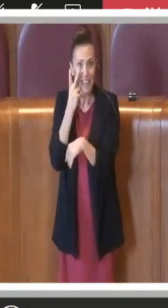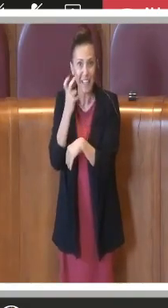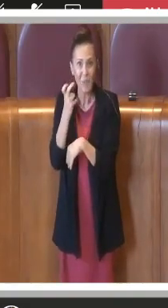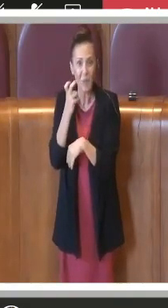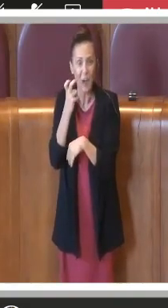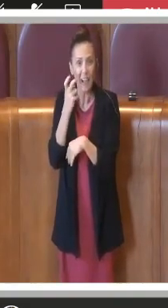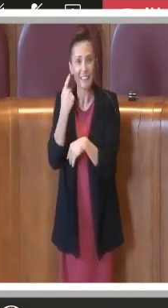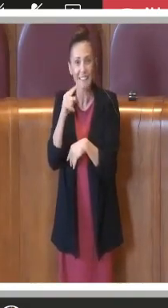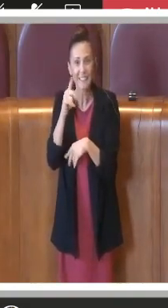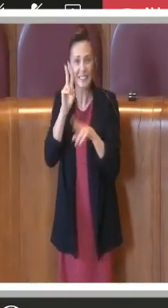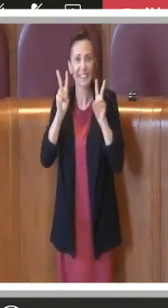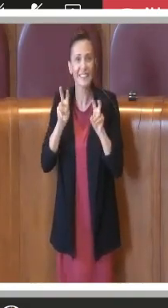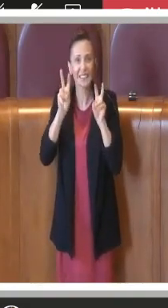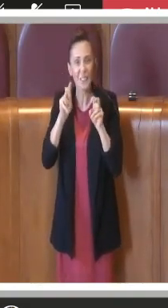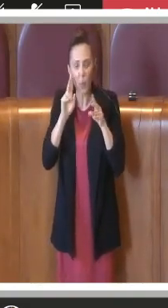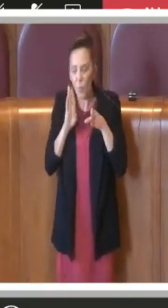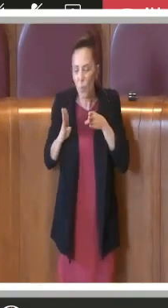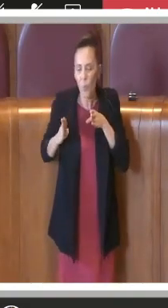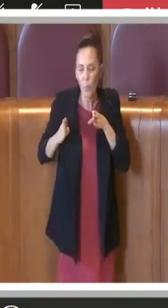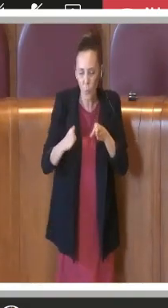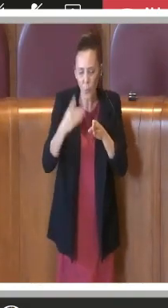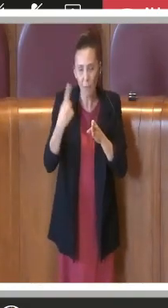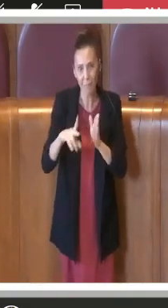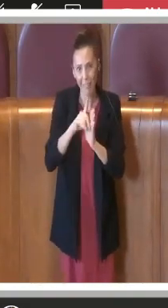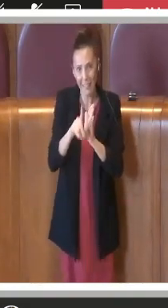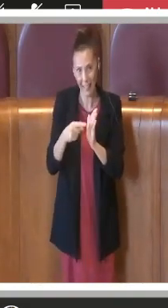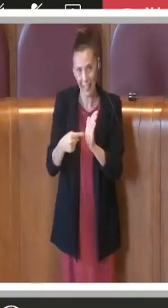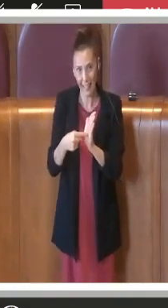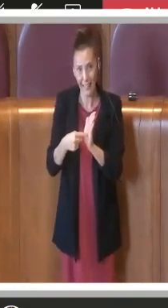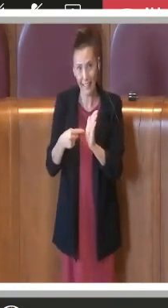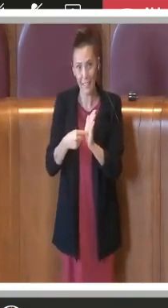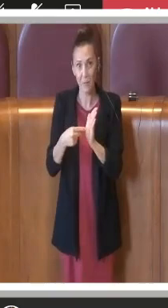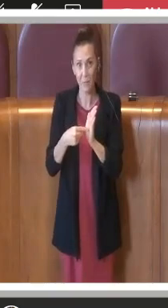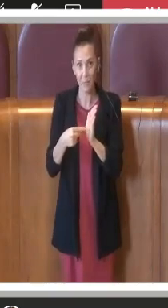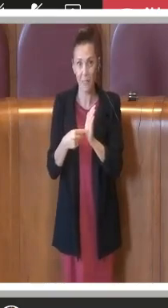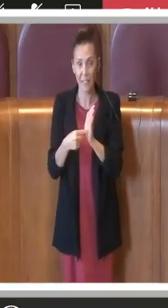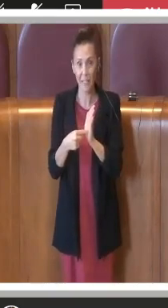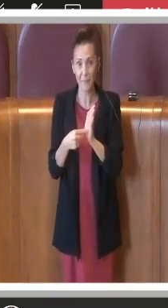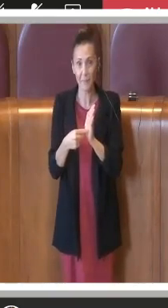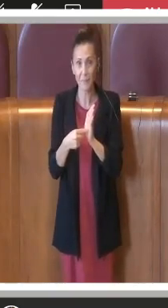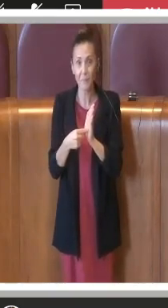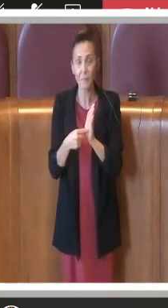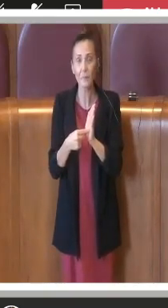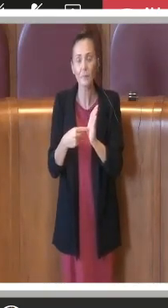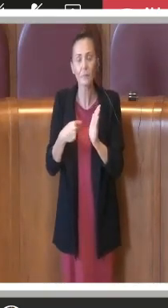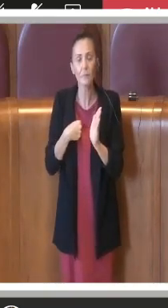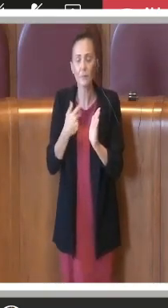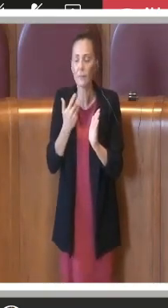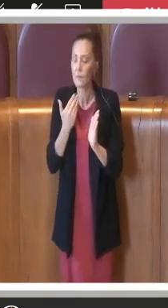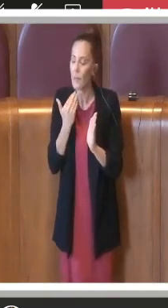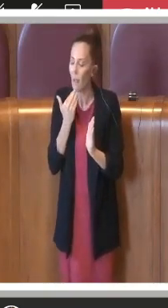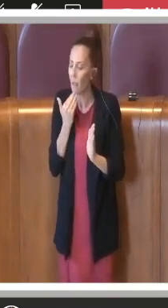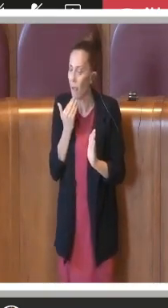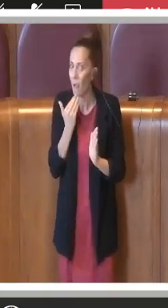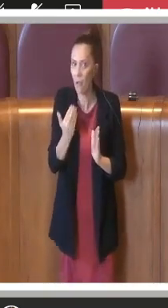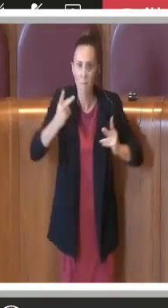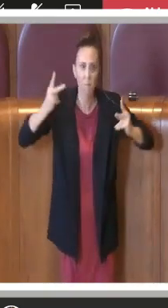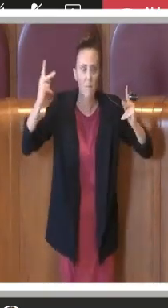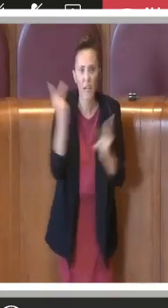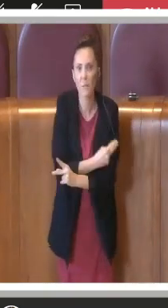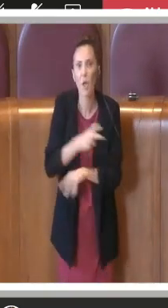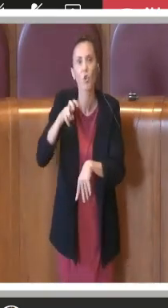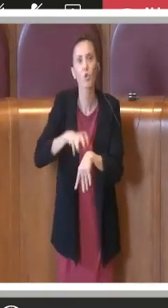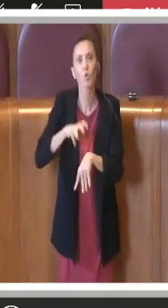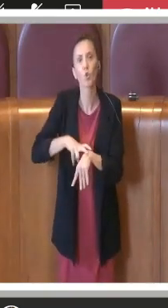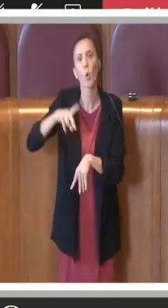specifico della delibera, allora io ringrazio il dottor Pisa